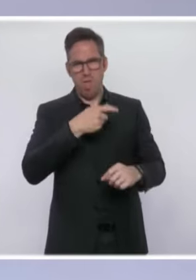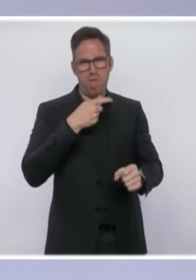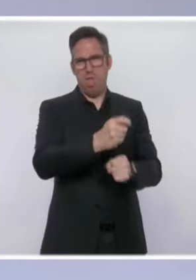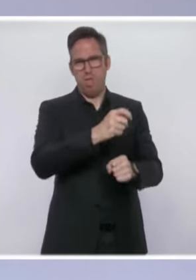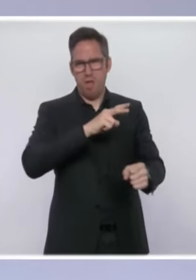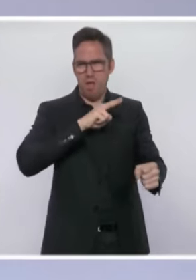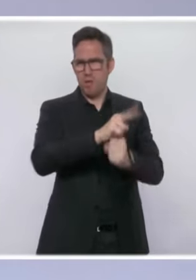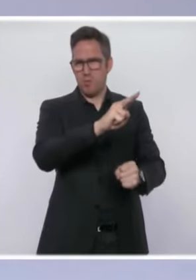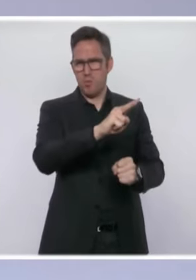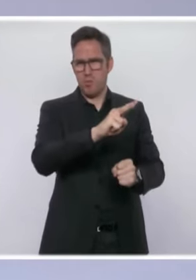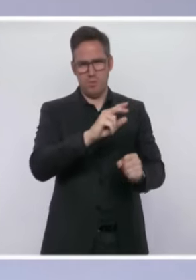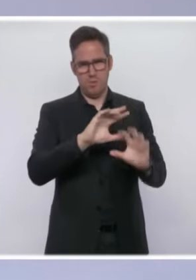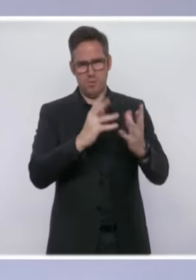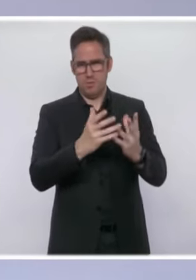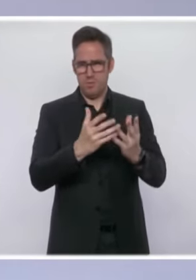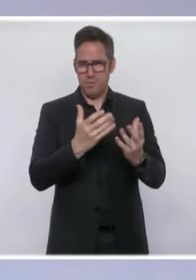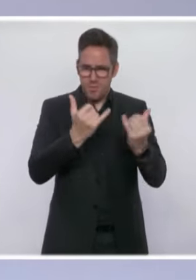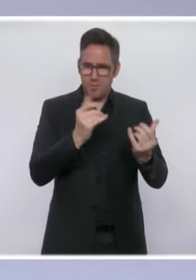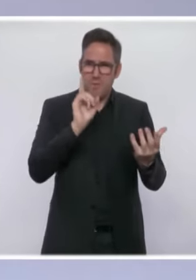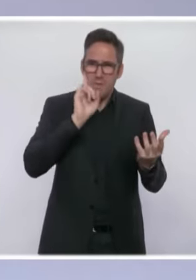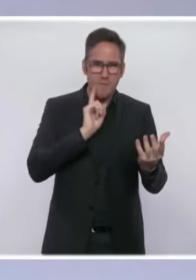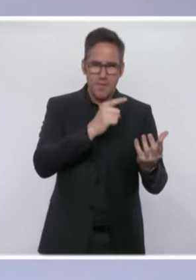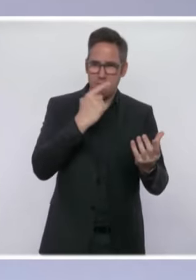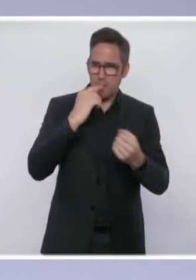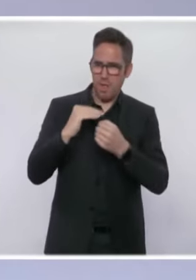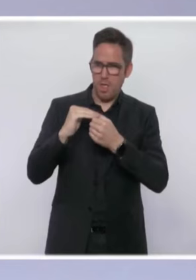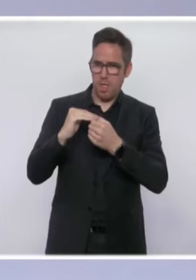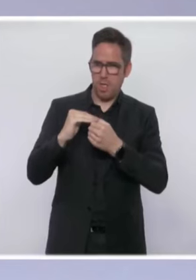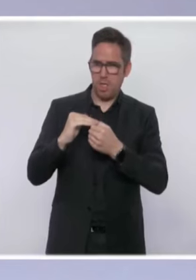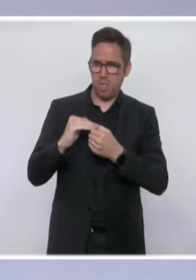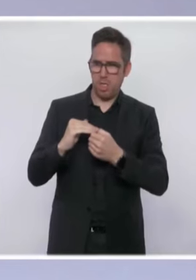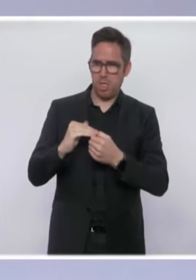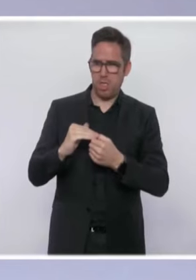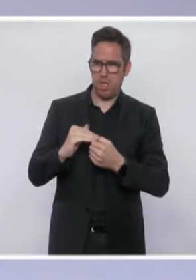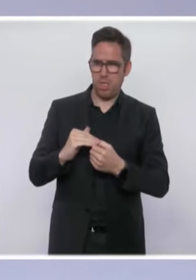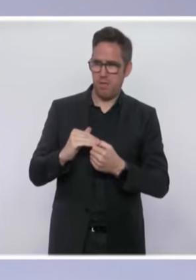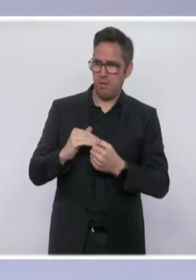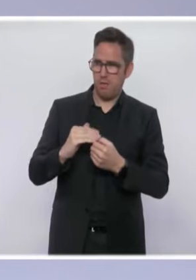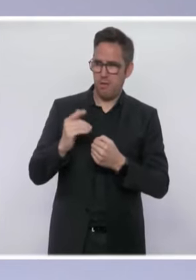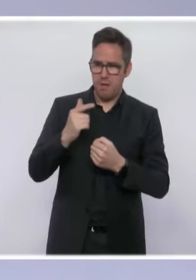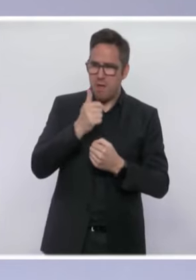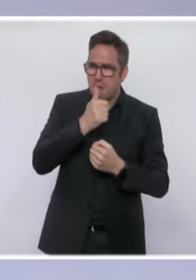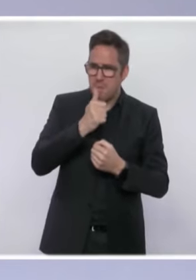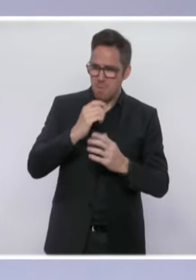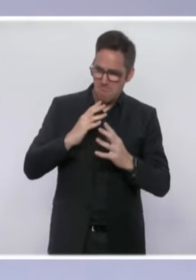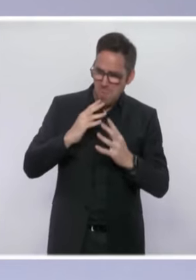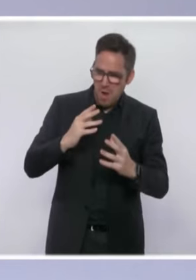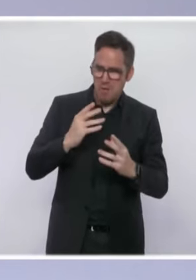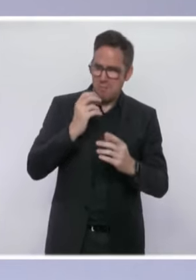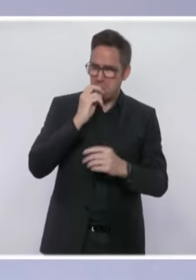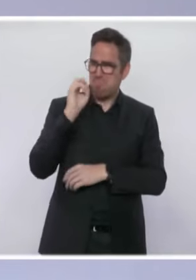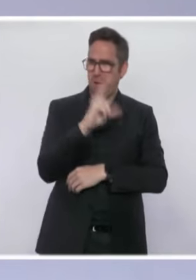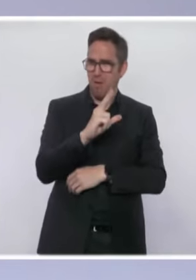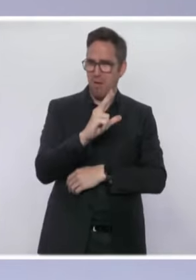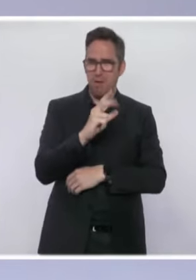injures. Vous avez une petite fille qui se sent rabaissée plus bas que terre par un autre et elle a eu le courage de le signaler. Les parents ont eu